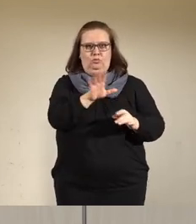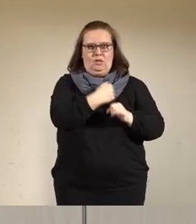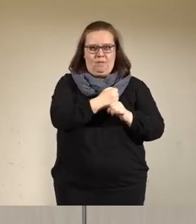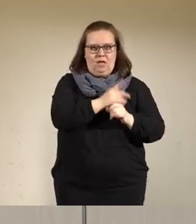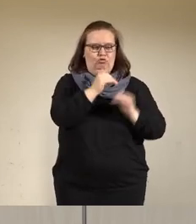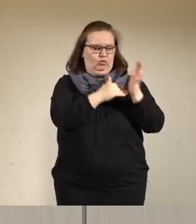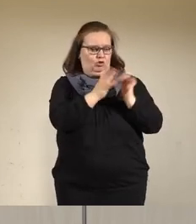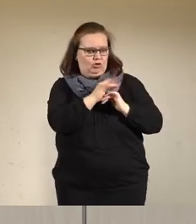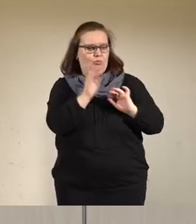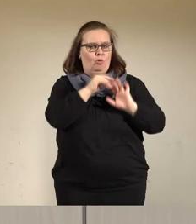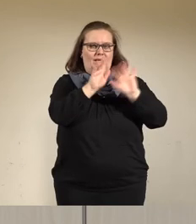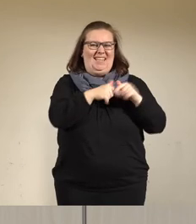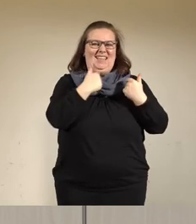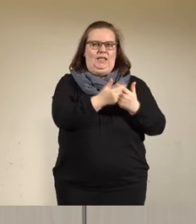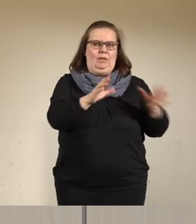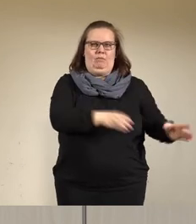Hierarchiestrukturen.